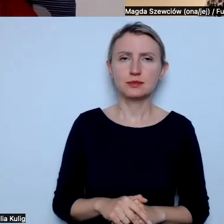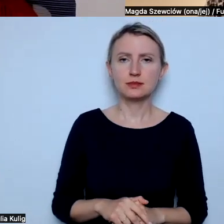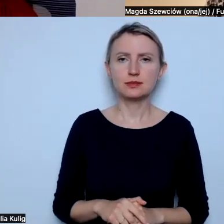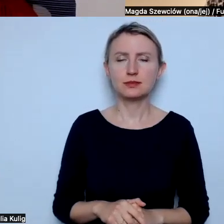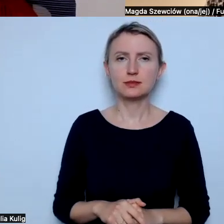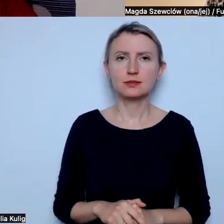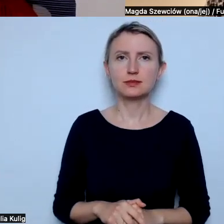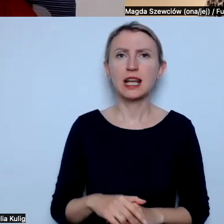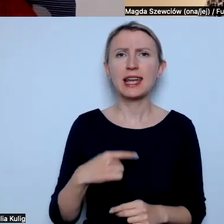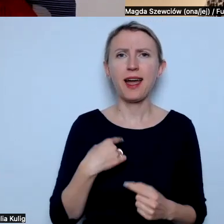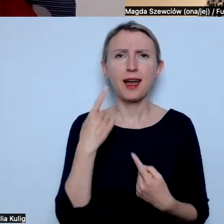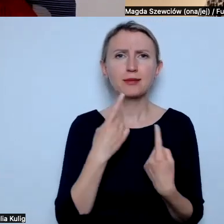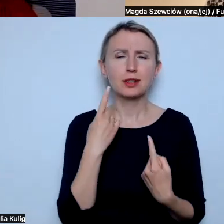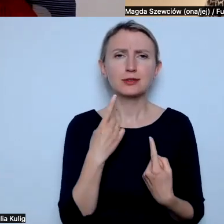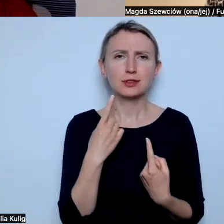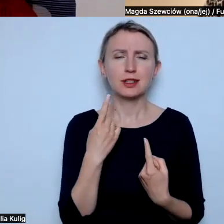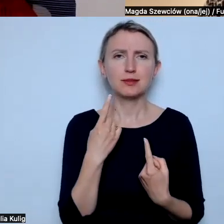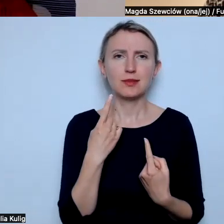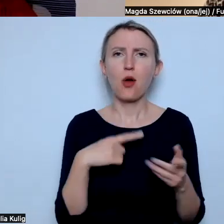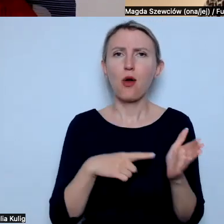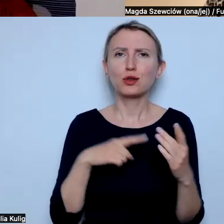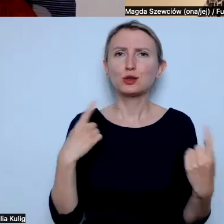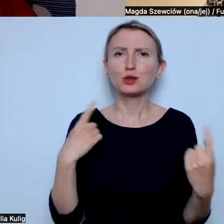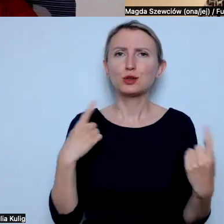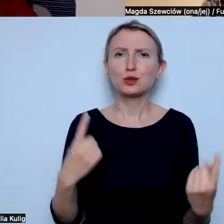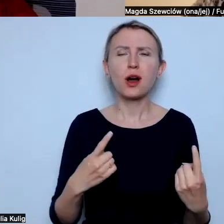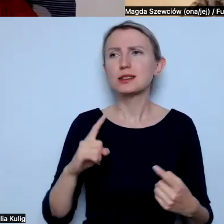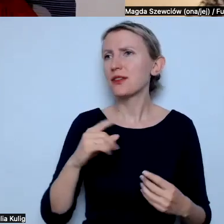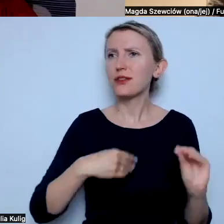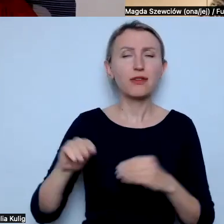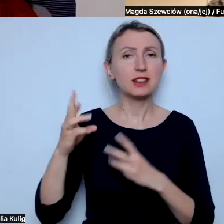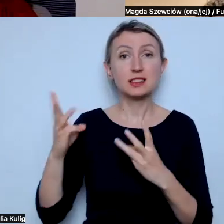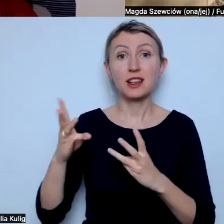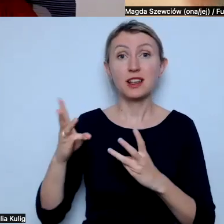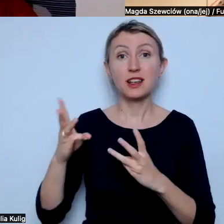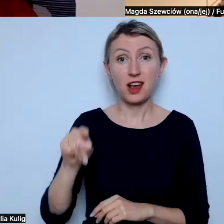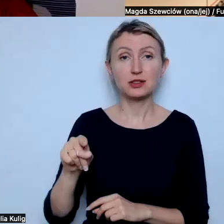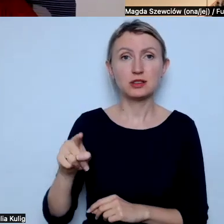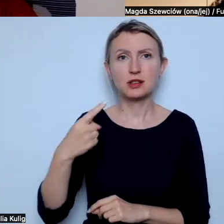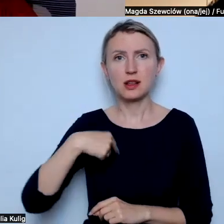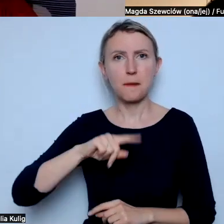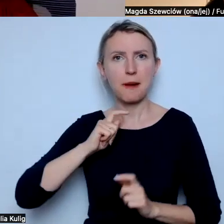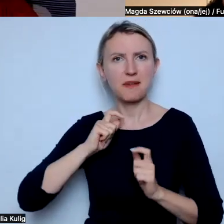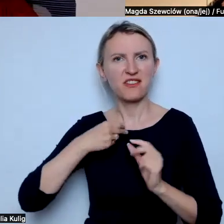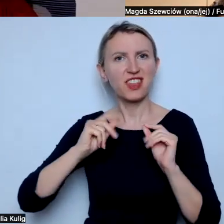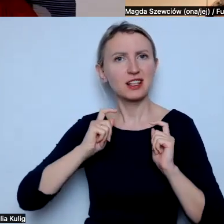Ja myślę, że w takiej sytuacji jeszcze ważniejsze jest to, żebyśmy były głośniejsze.